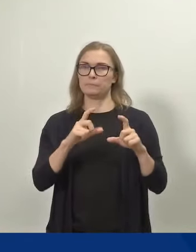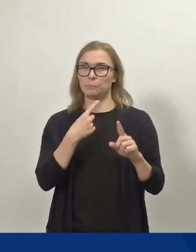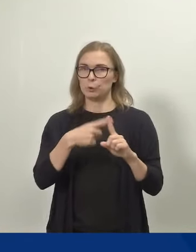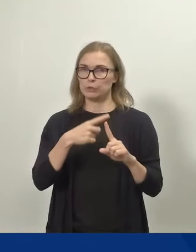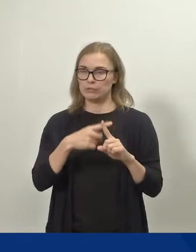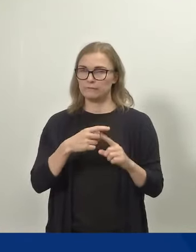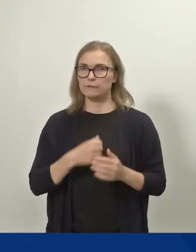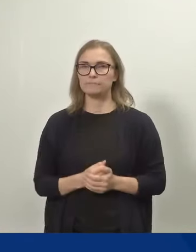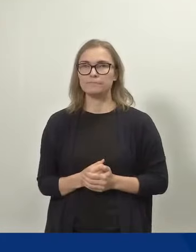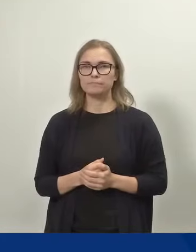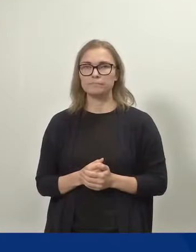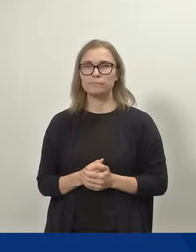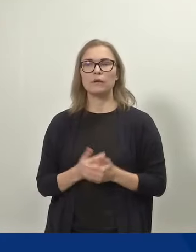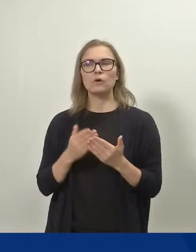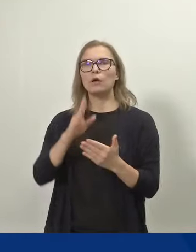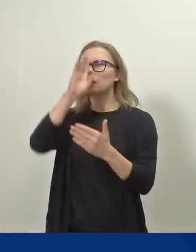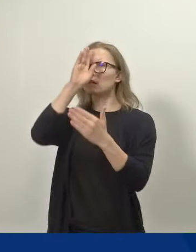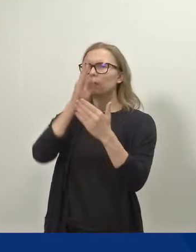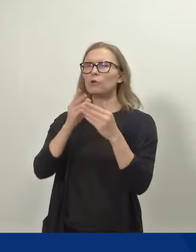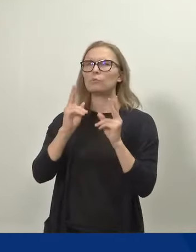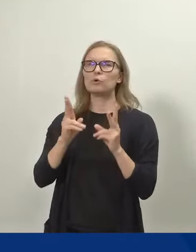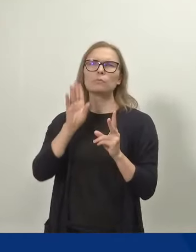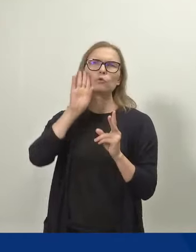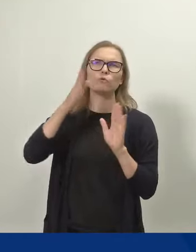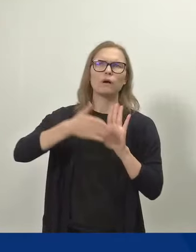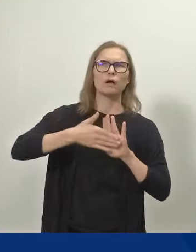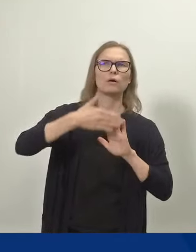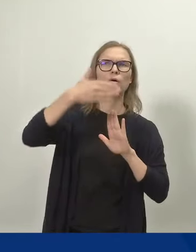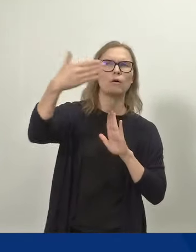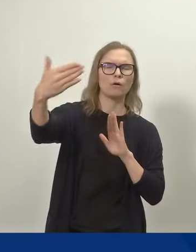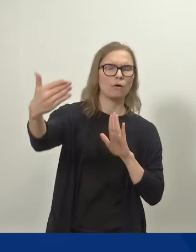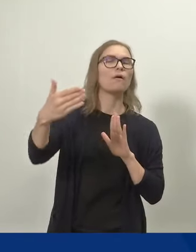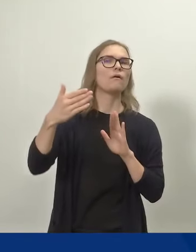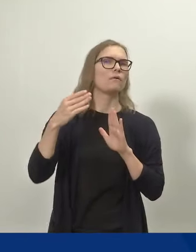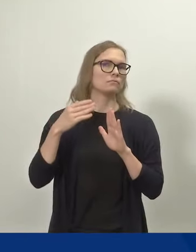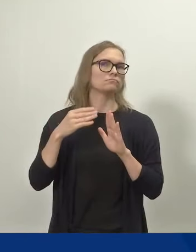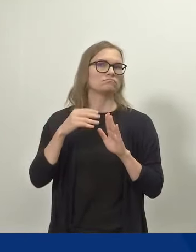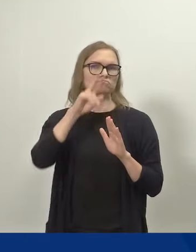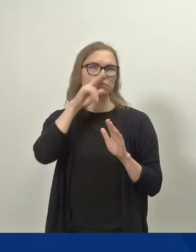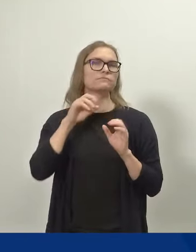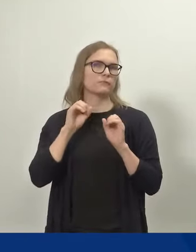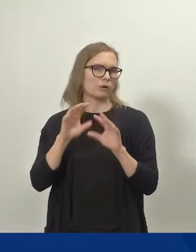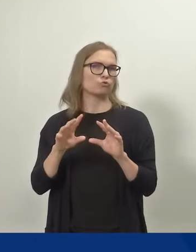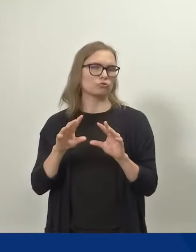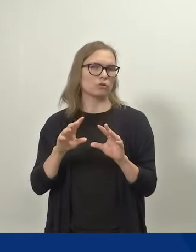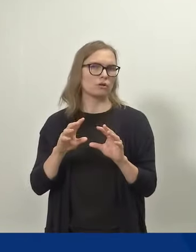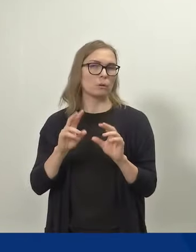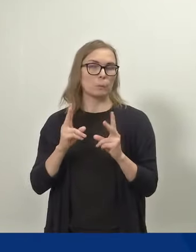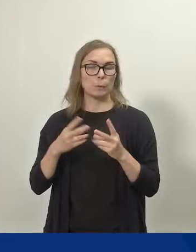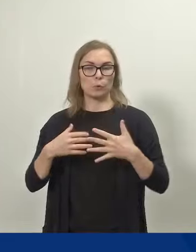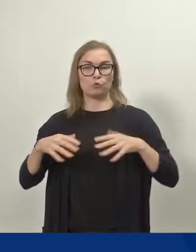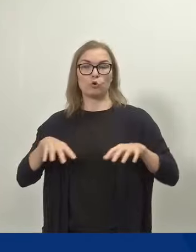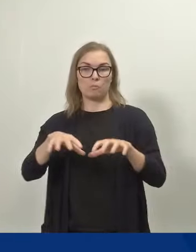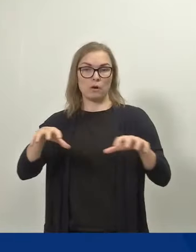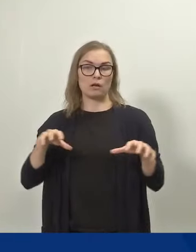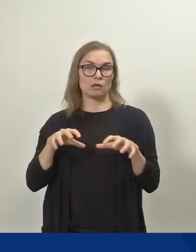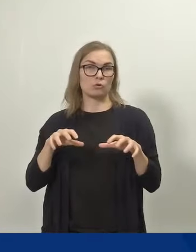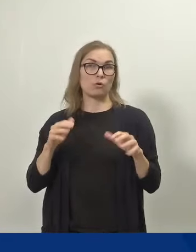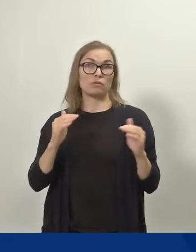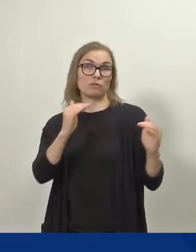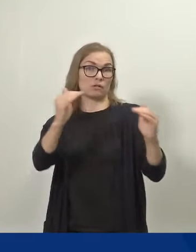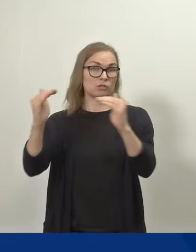tavoitellaan siis myös pitkälle tulevaisuuteen ulottuvia vaikutuksia ja työmarkkinoiden tasa-arvon